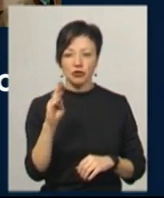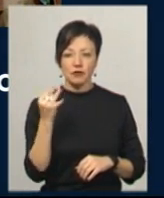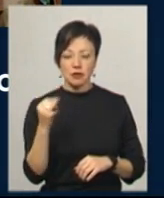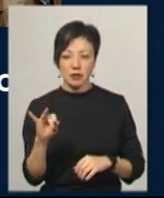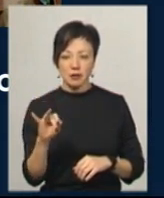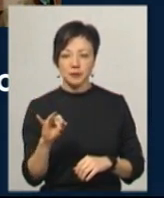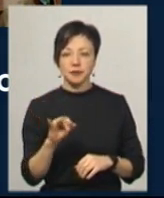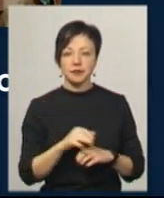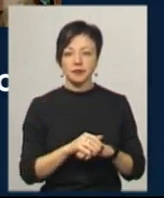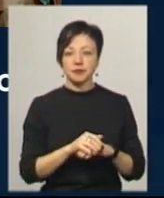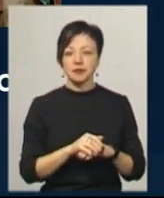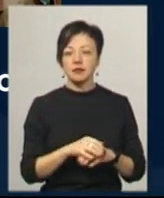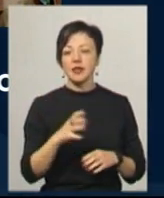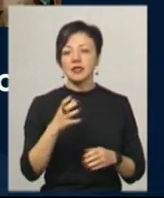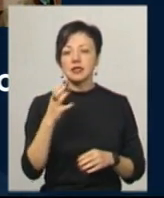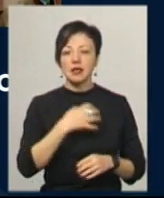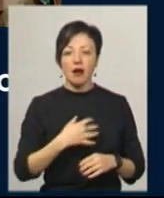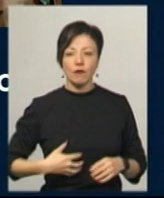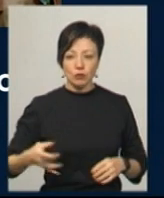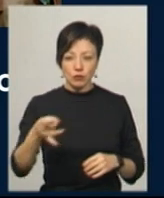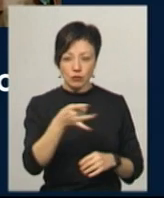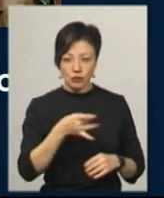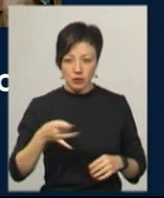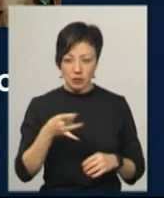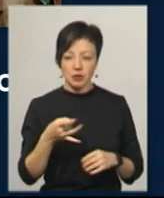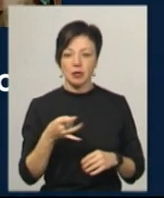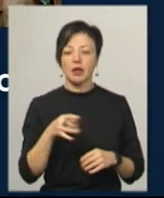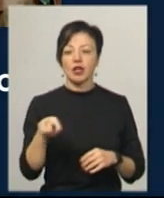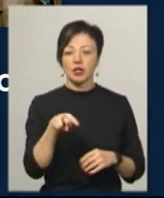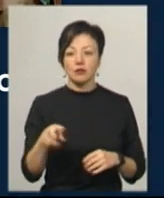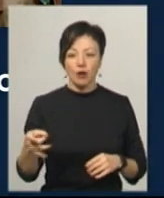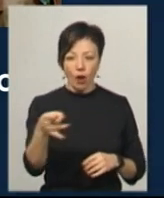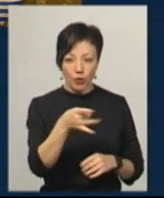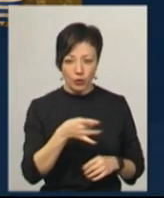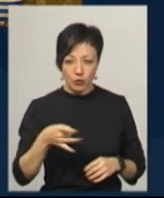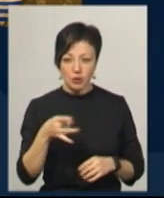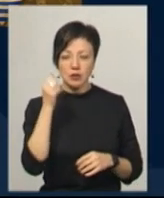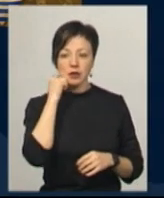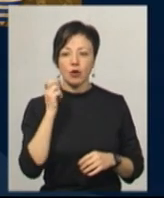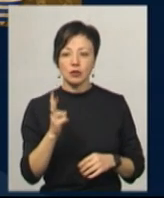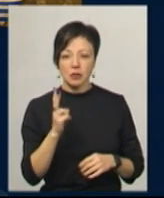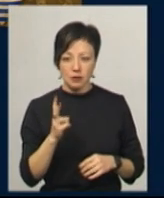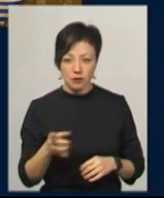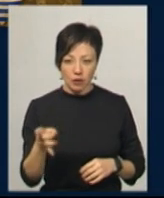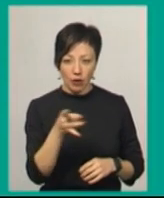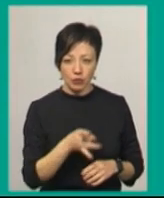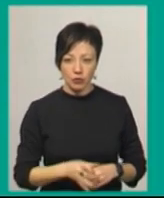Володимир Марковський із Славутчини, Руслан Присяжнюк з Литичівського району, Ігор Білик із Старокостянтинова.